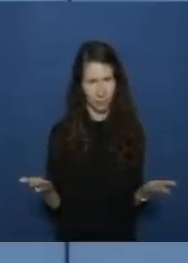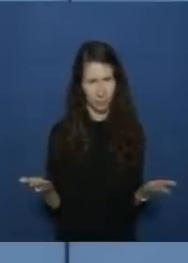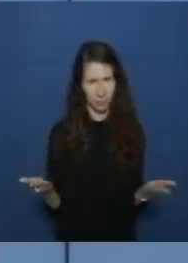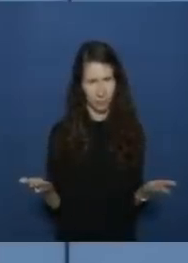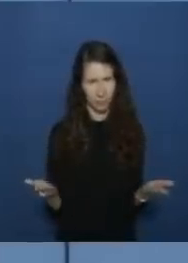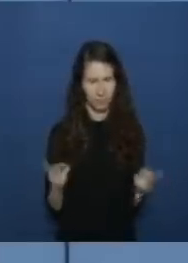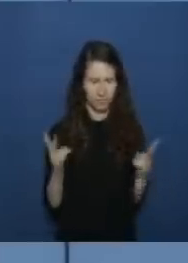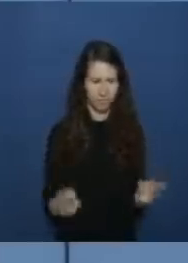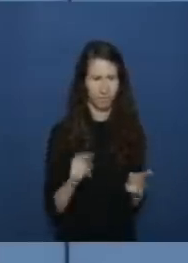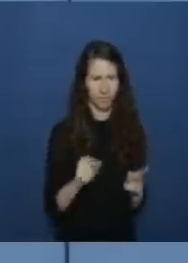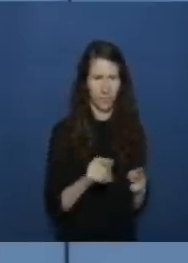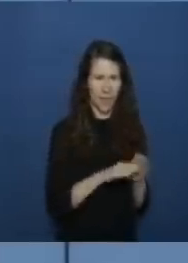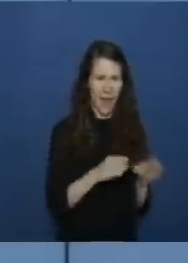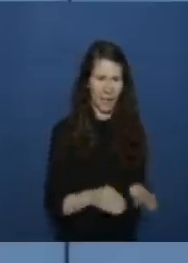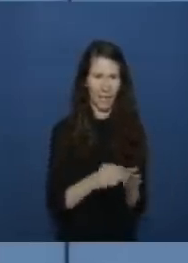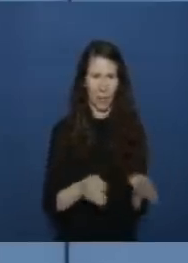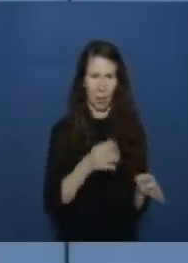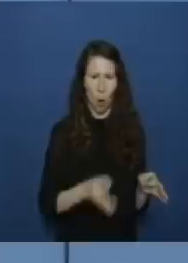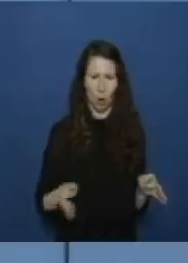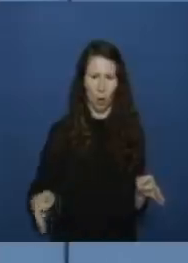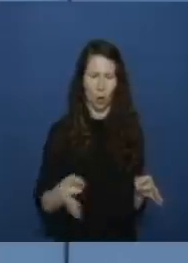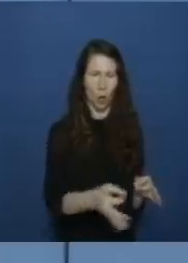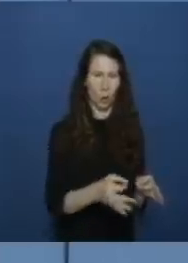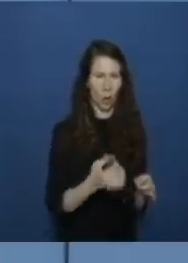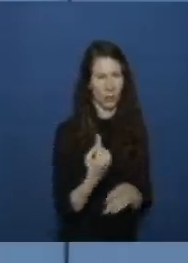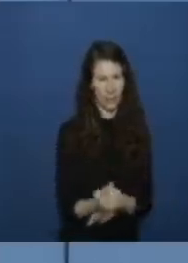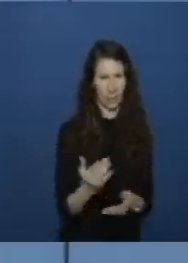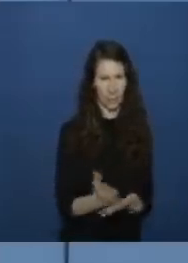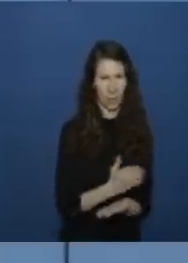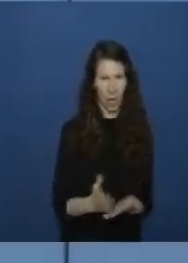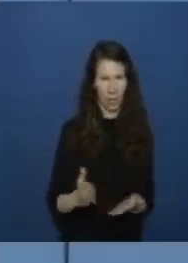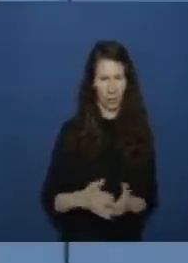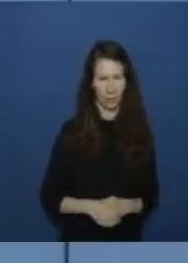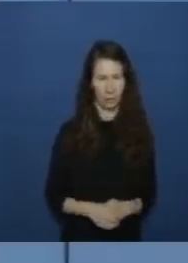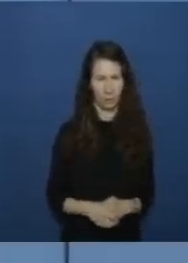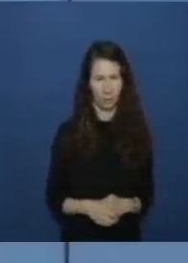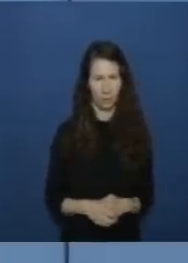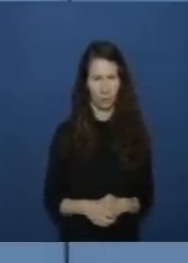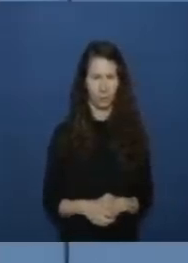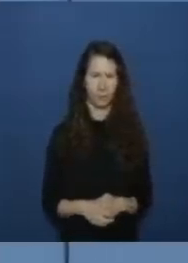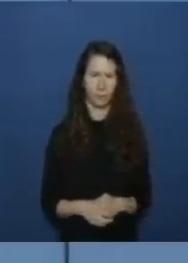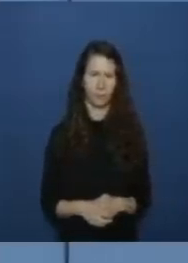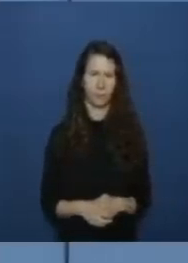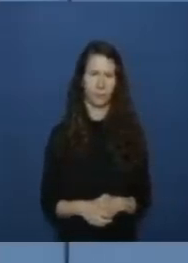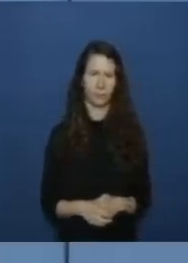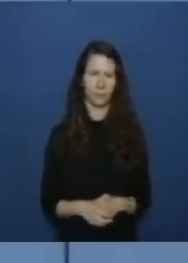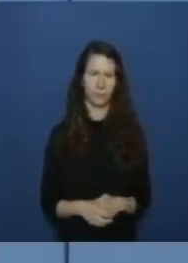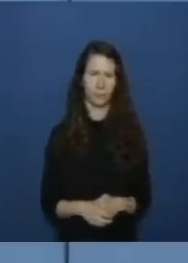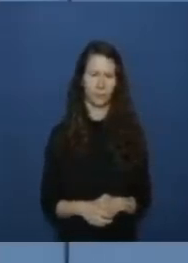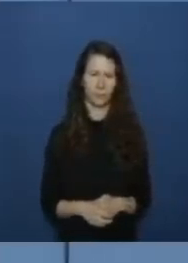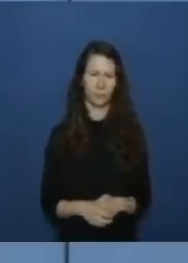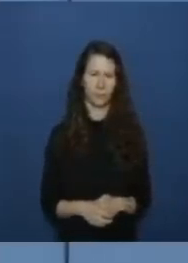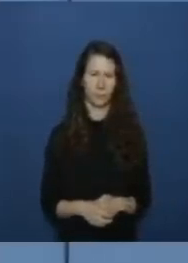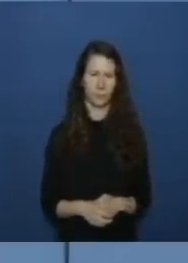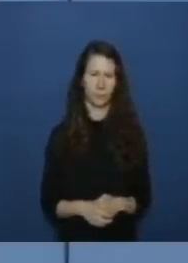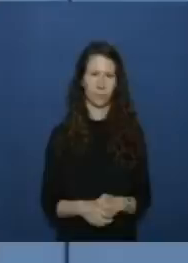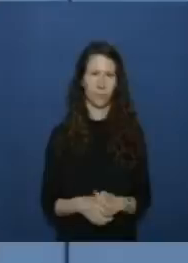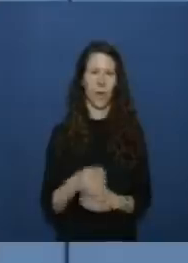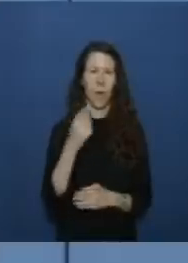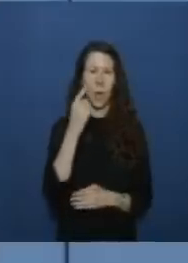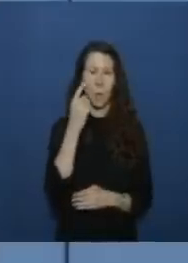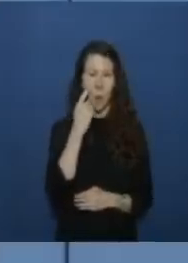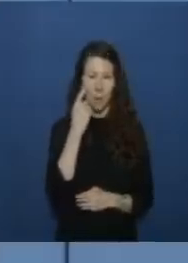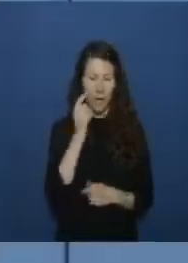einrichtungen vor ort dann halt eben tatsächlich fest und zurzeit gibt es jetzt keine änderungen aber nochmal